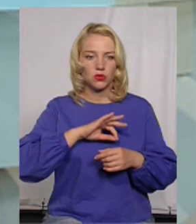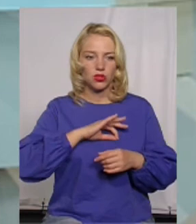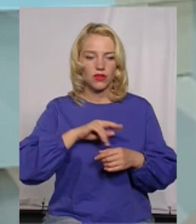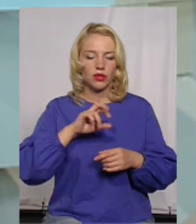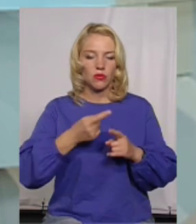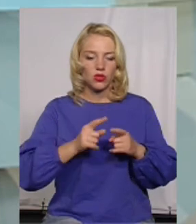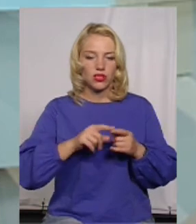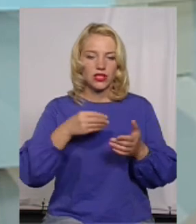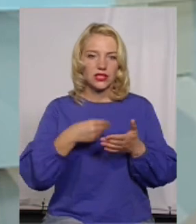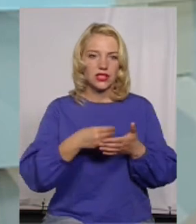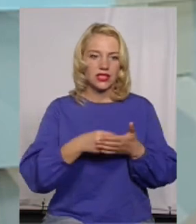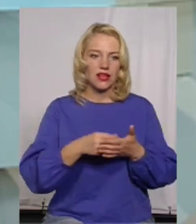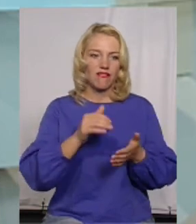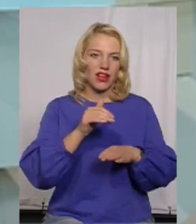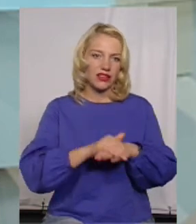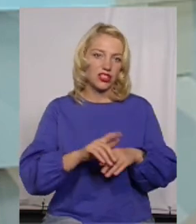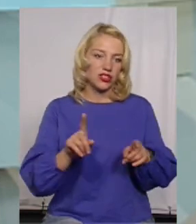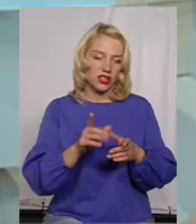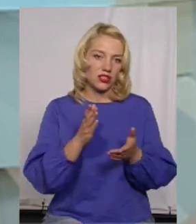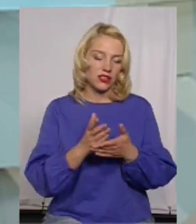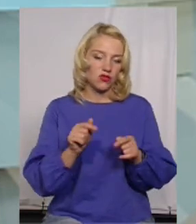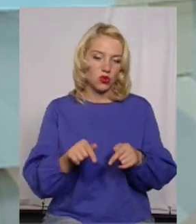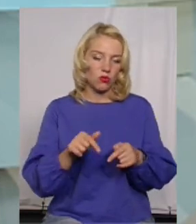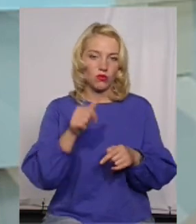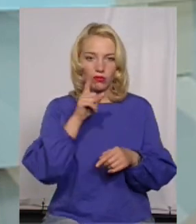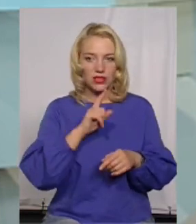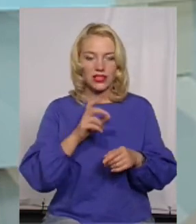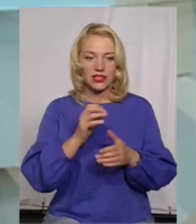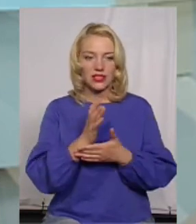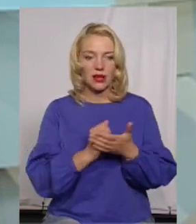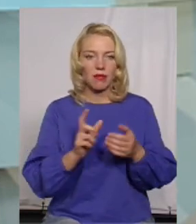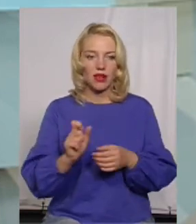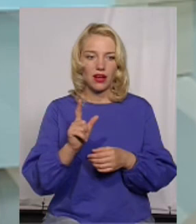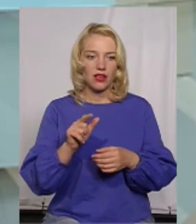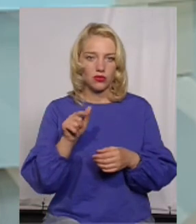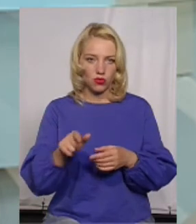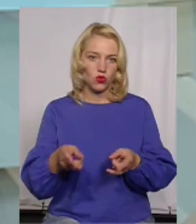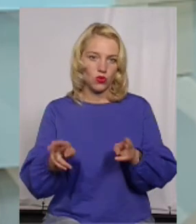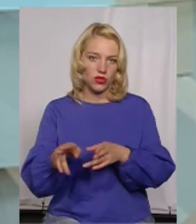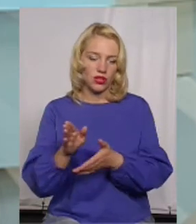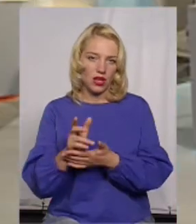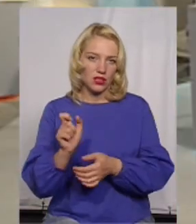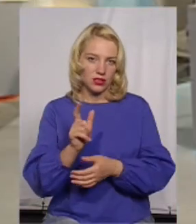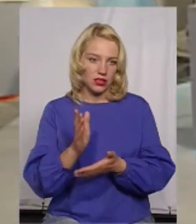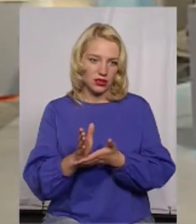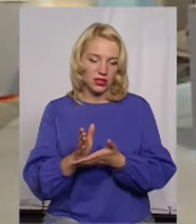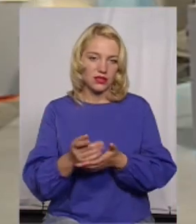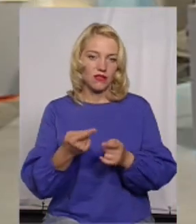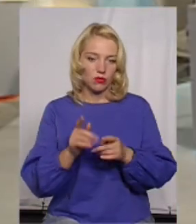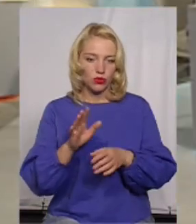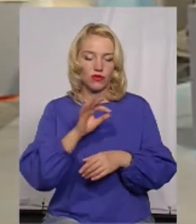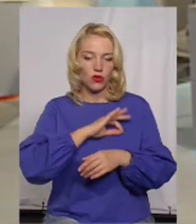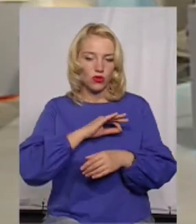цій ціні, фактичній, яка склалася в цьому місяці. А цей запас газу, який він купив, в нього лишається. Тобто, він буде